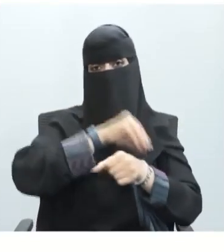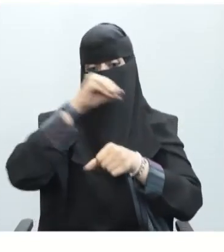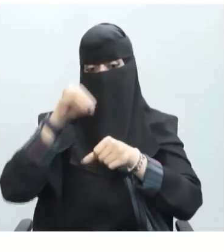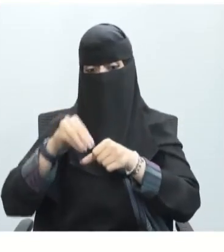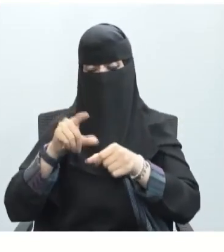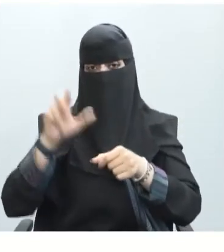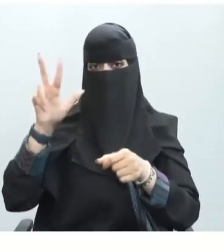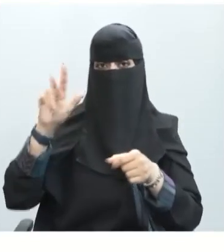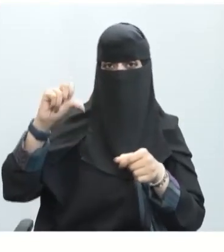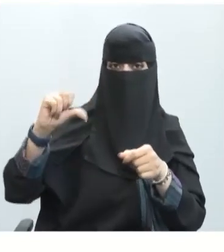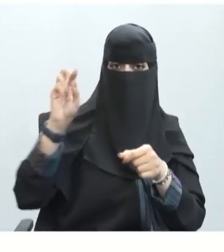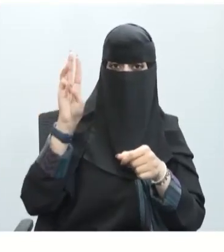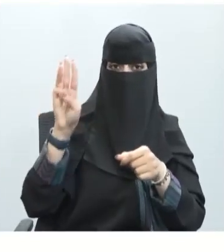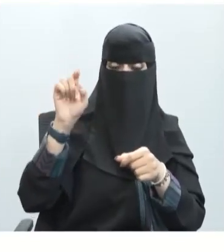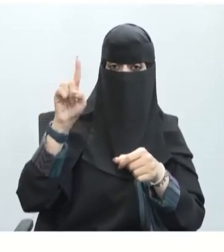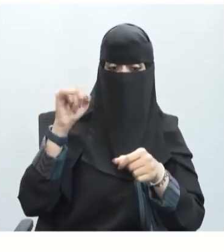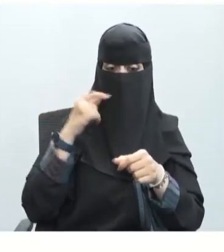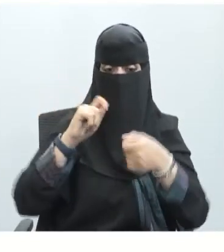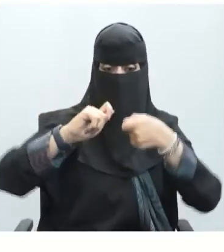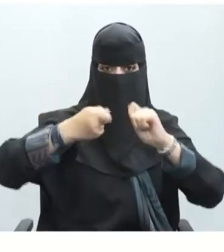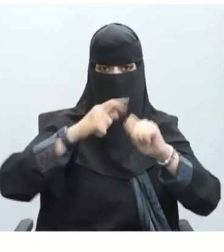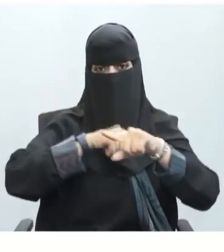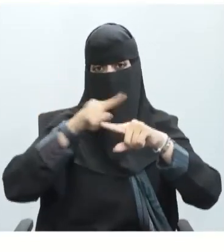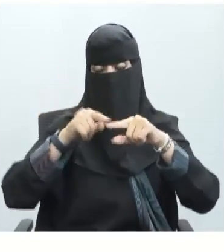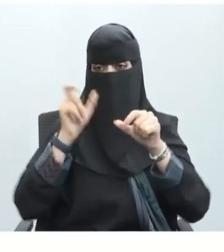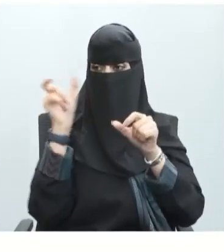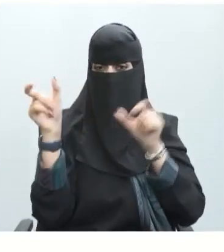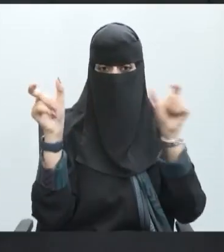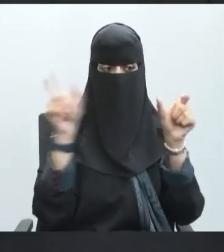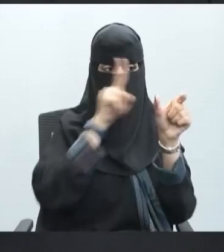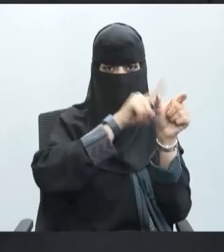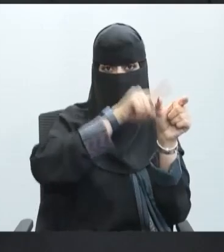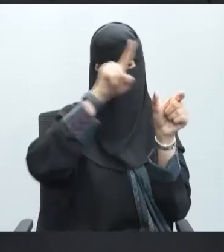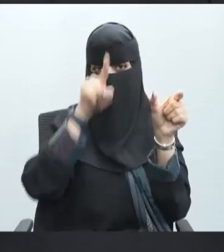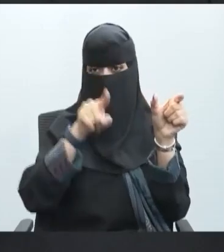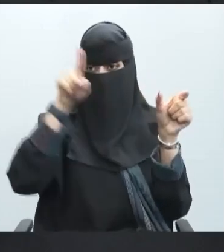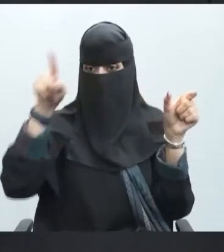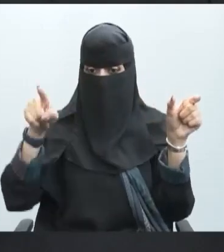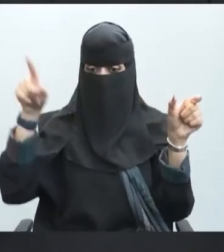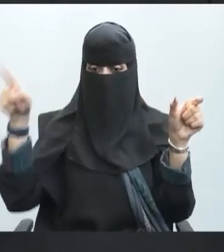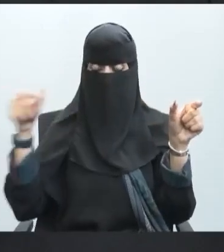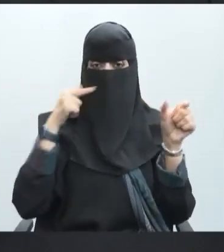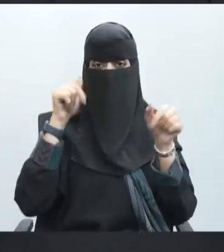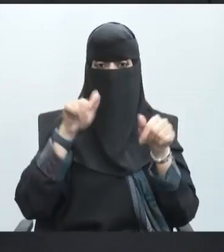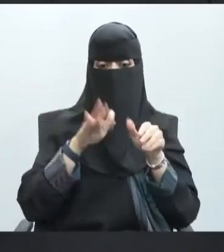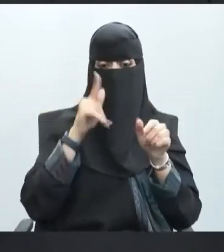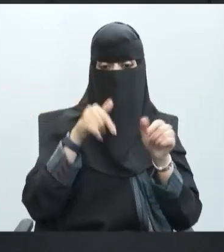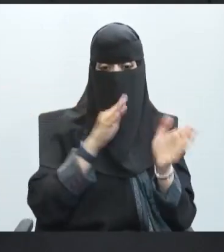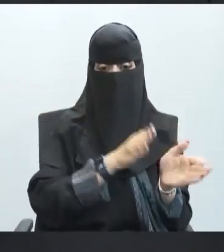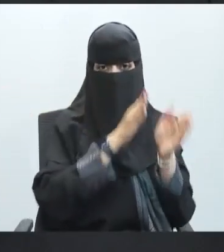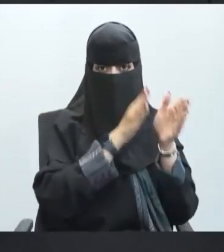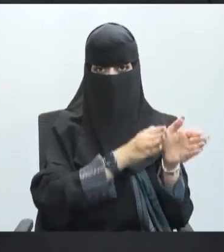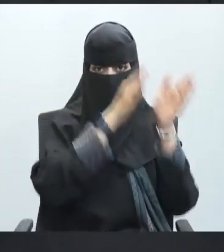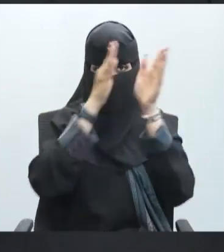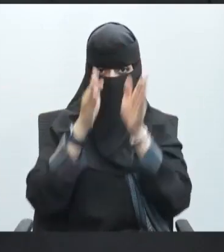من عقدة إلى أخرى بمعنى أن هذه التقاطعات هذه الاختناقات التي تواجدت تسمح بنقل هذه الآيونات